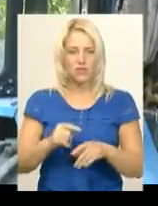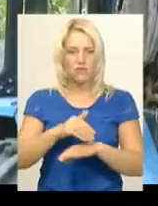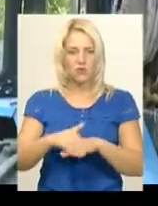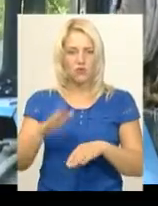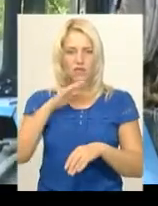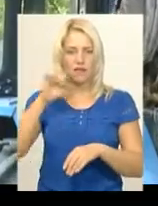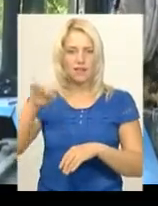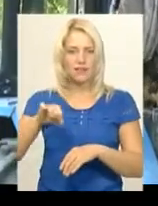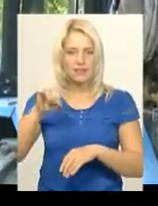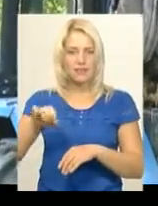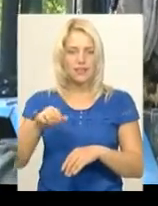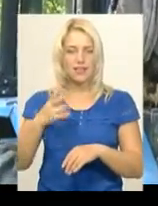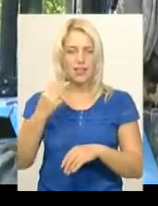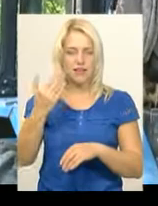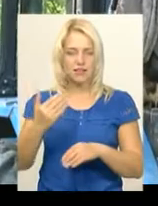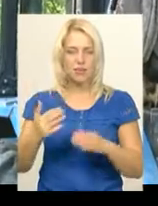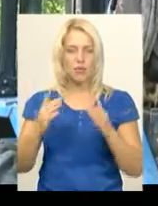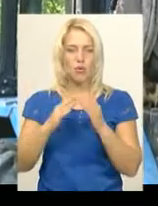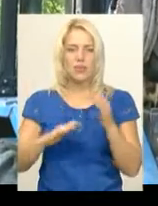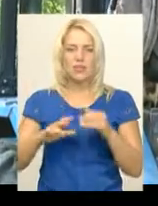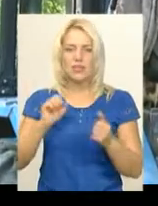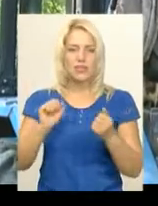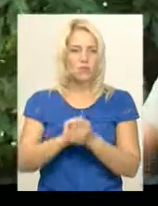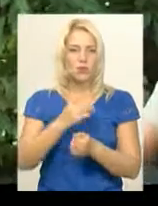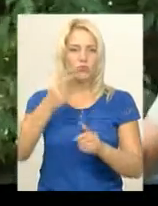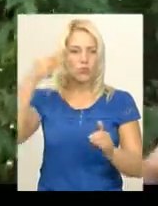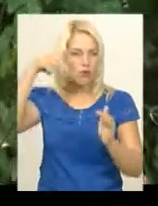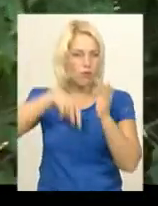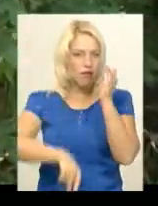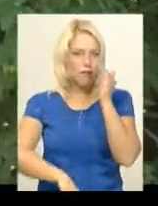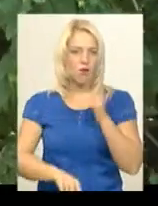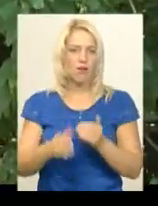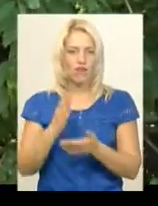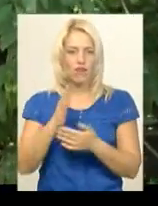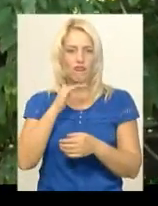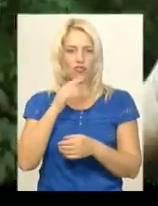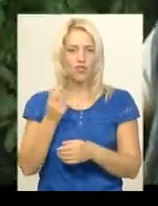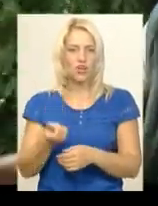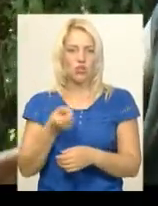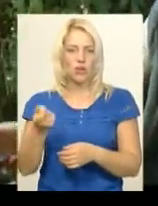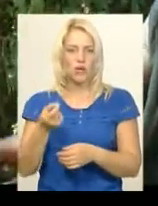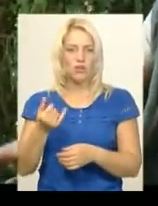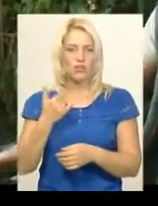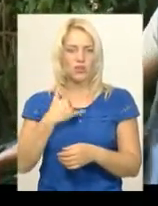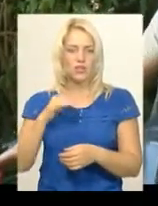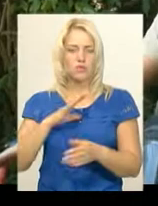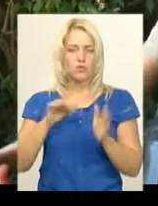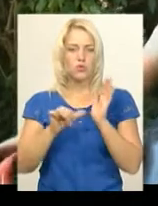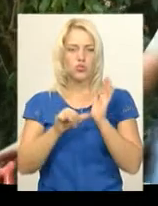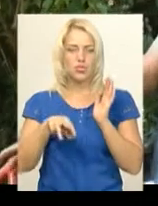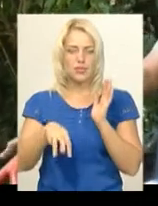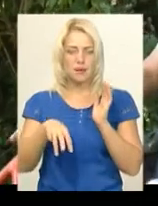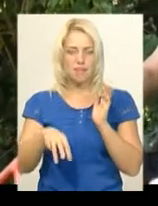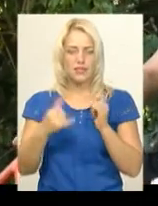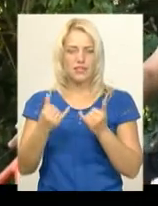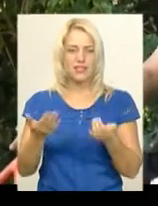крениця на їхньому подвір'ї не пересохла зовсім, як у інших, бо глибока. Є водичка, але маловато. У нас було 6 метрів, а зараз